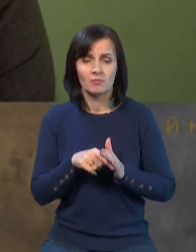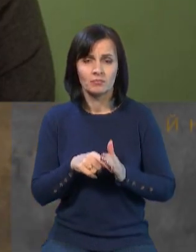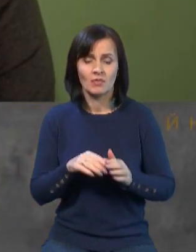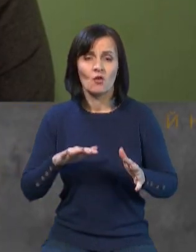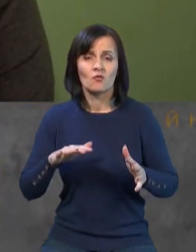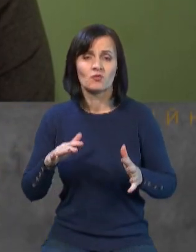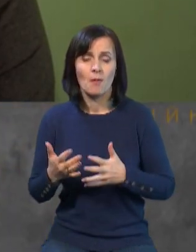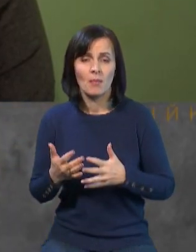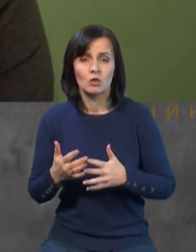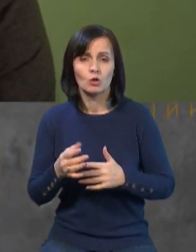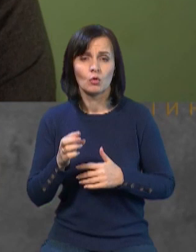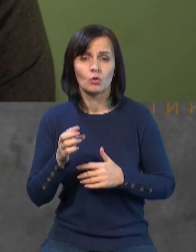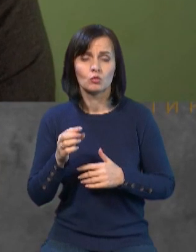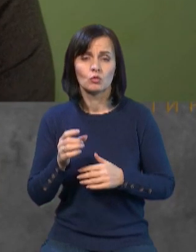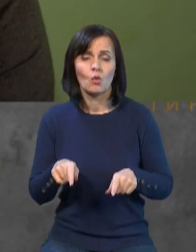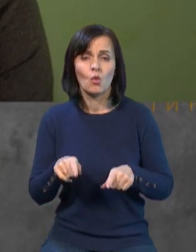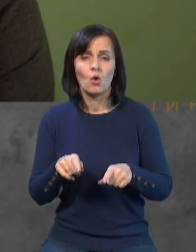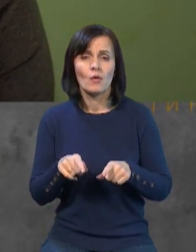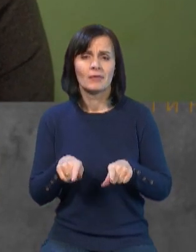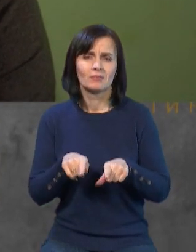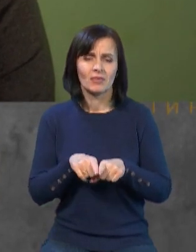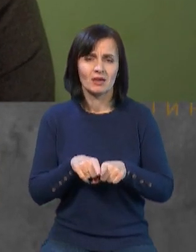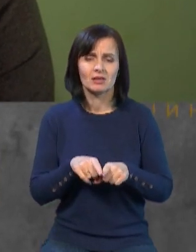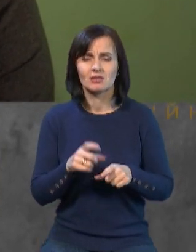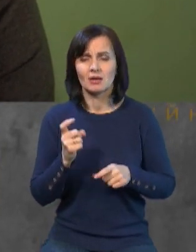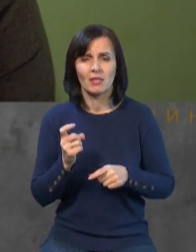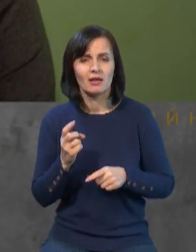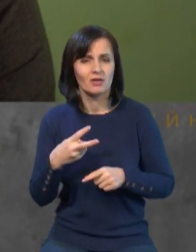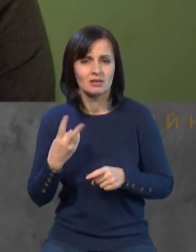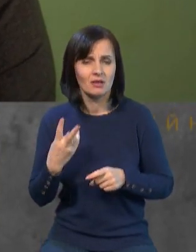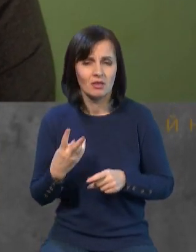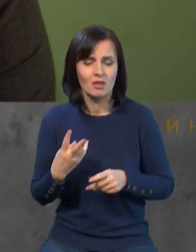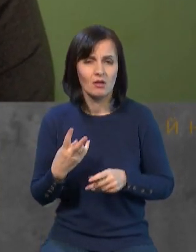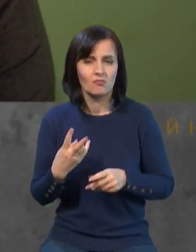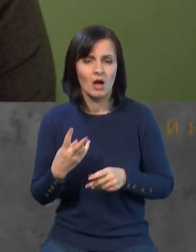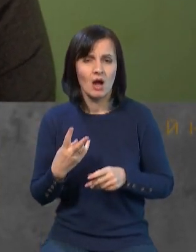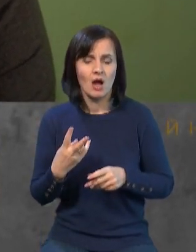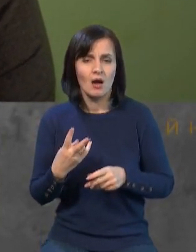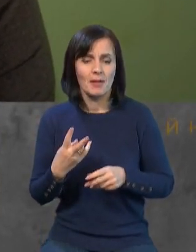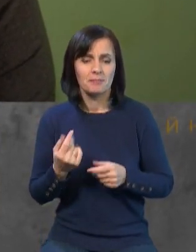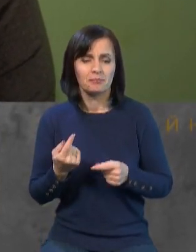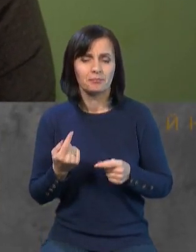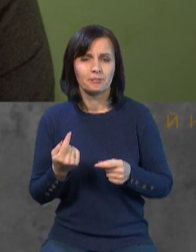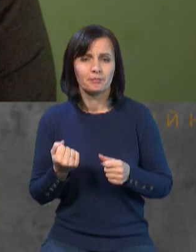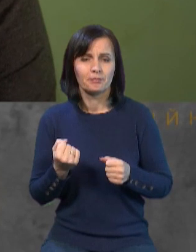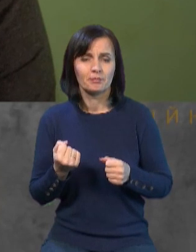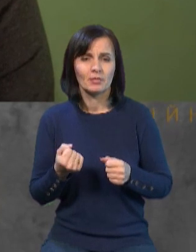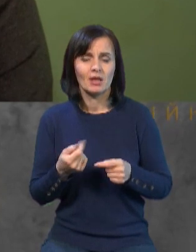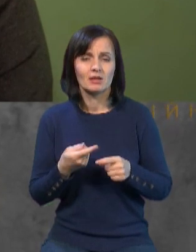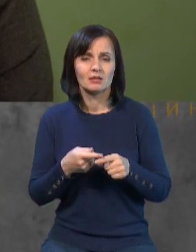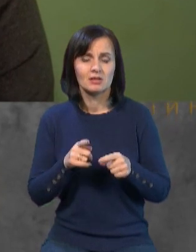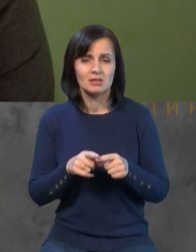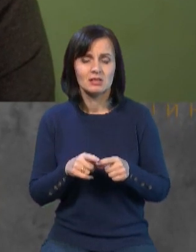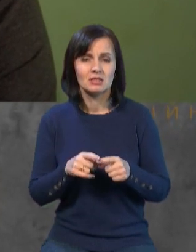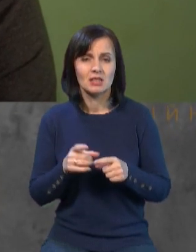уламками, що може теорія здійснити звичайна зенітна ракета, не призводить до того, що ця ракета якось там відхиляється